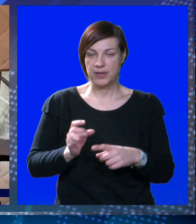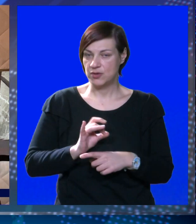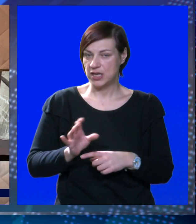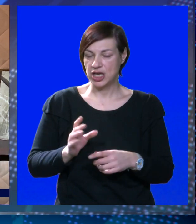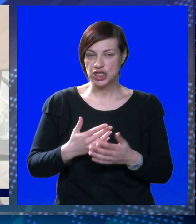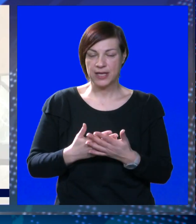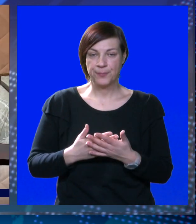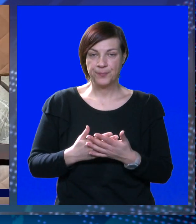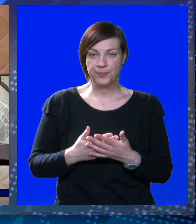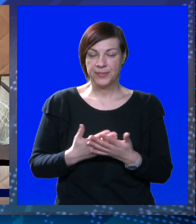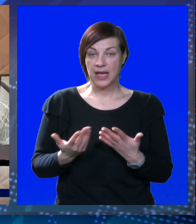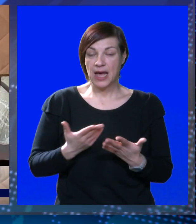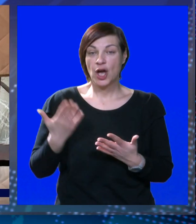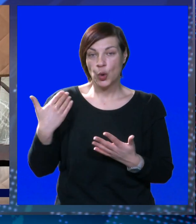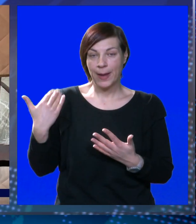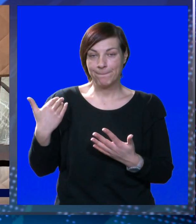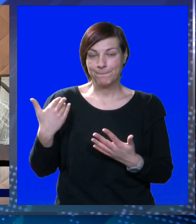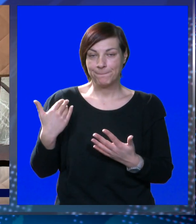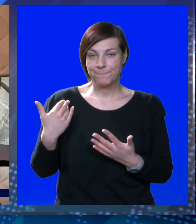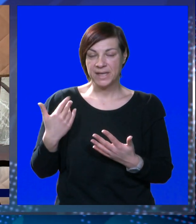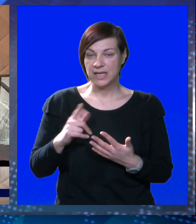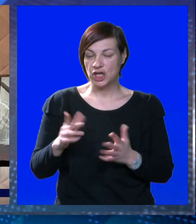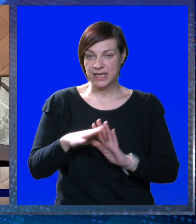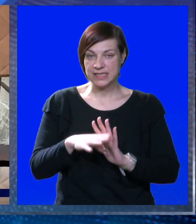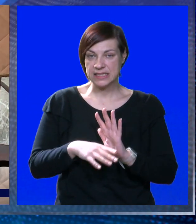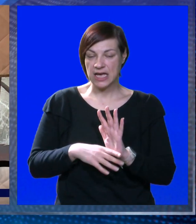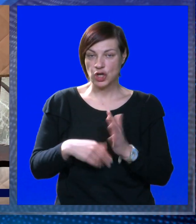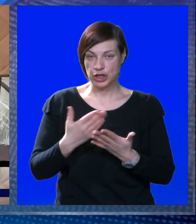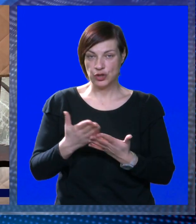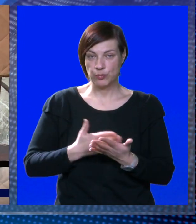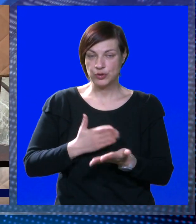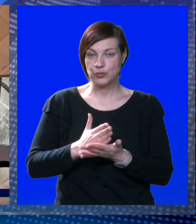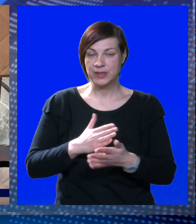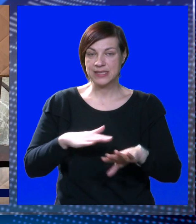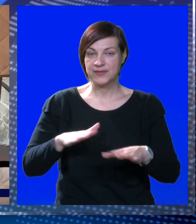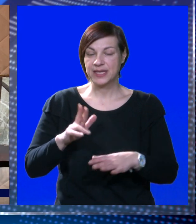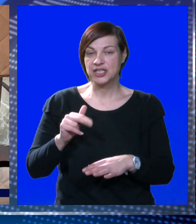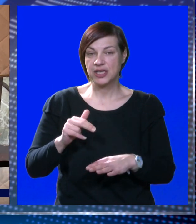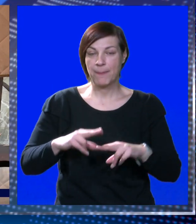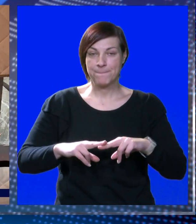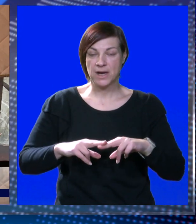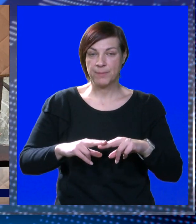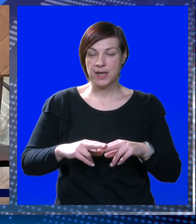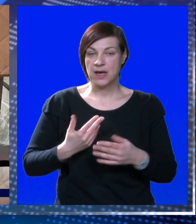zabranila nikom isto. Ako je bilo kakvog nezakonitog postupanja, svaki građan ima pravo, pa čak i